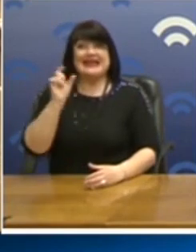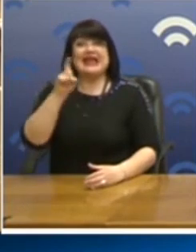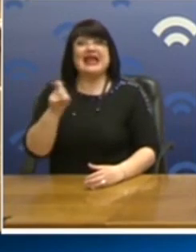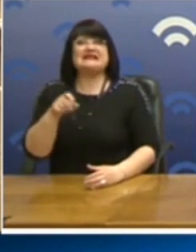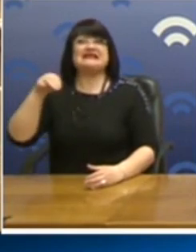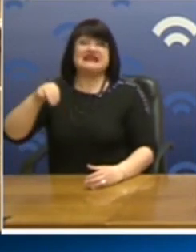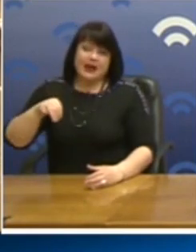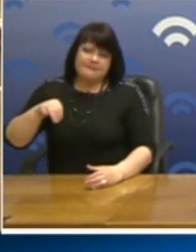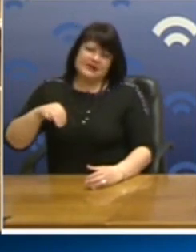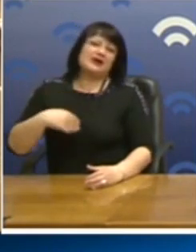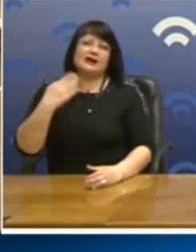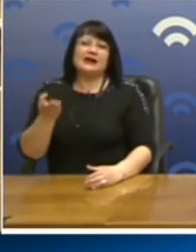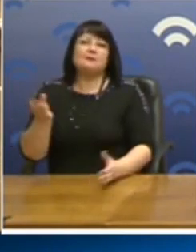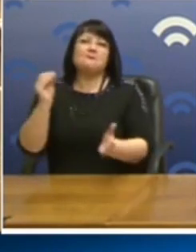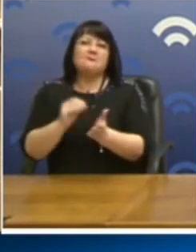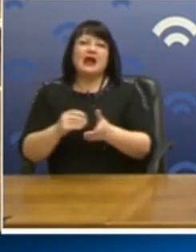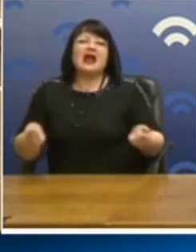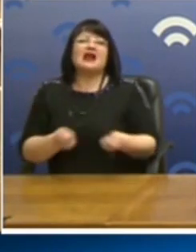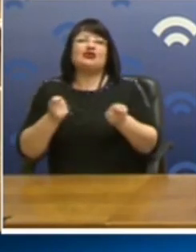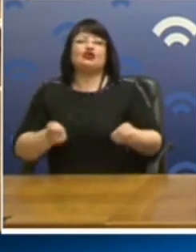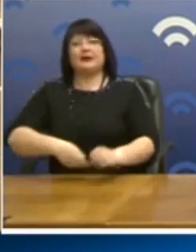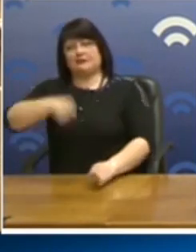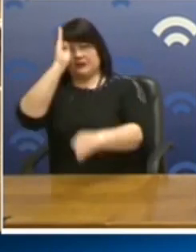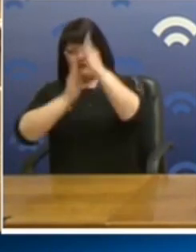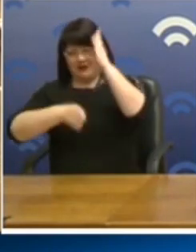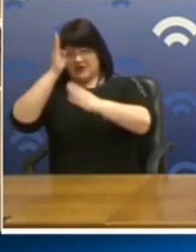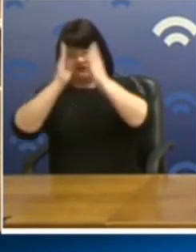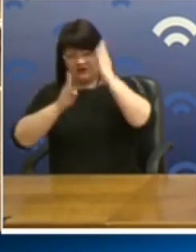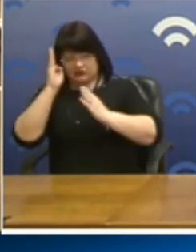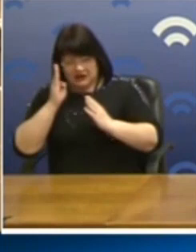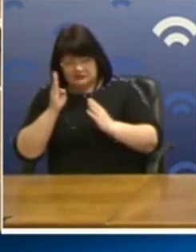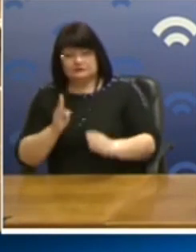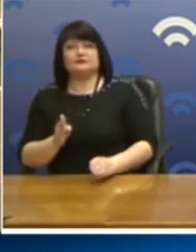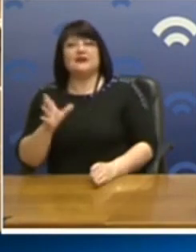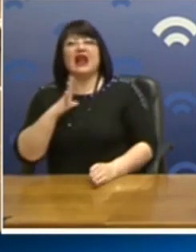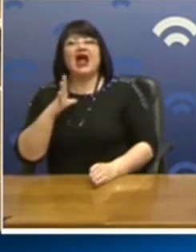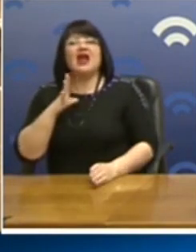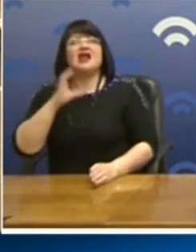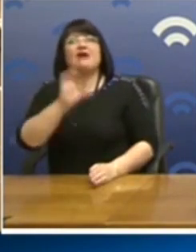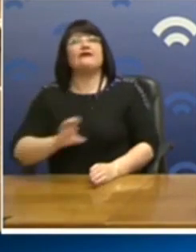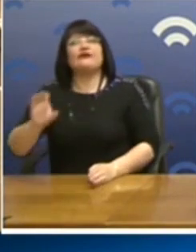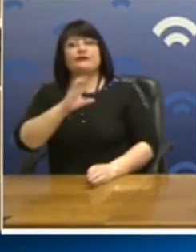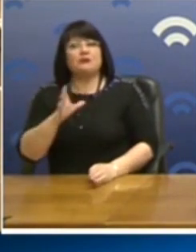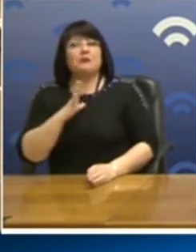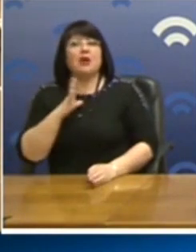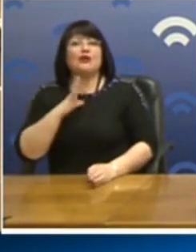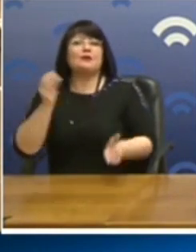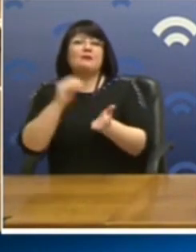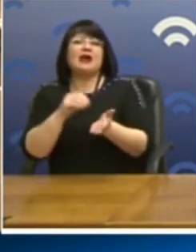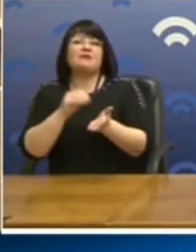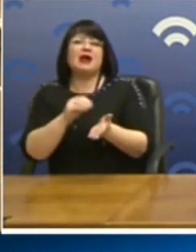θα την πληρώσουν οι εργαζόμενοι, ο ελληνικός λαός, οι λαοί της Ευρώπης, στη συνέχεια και με νέα μέτρα.